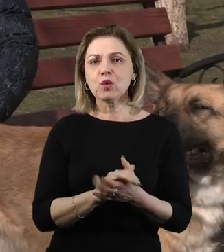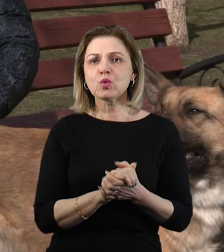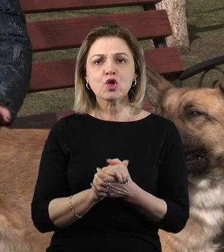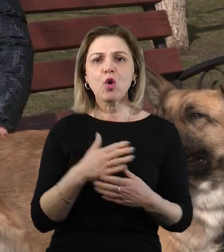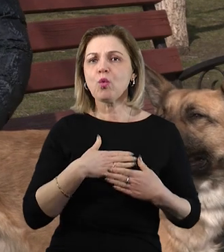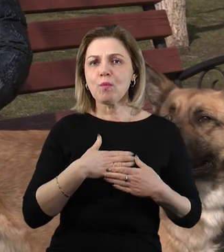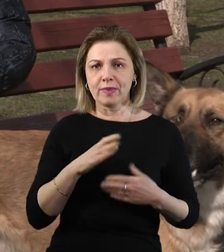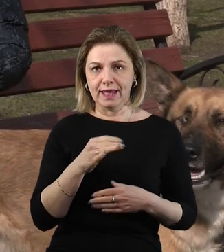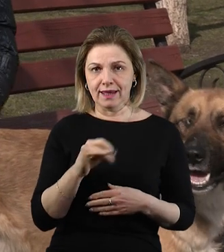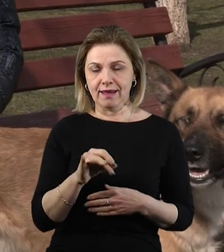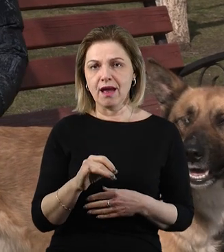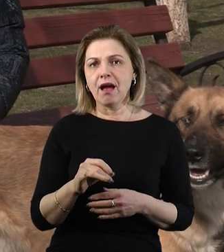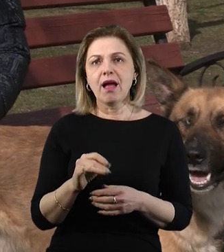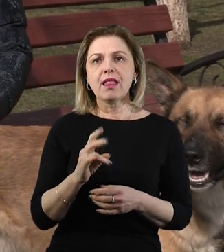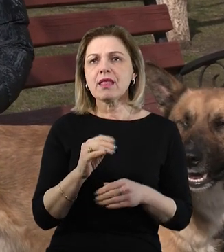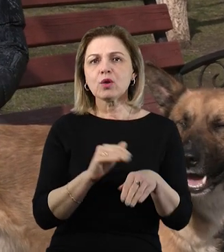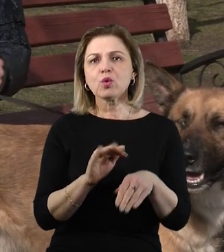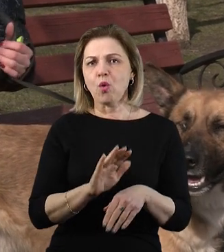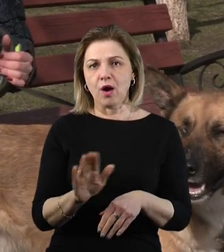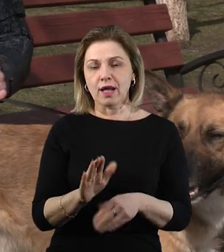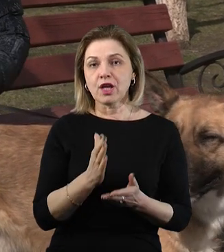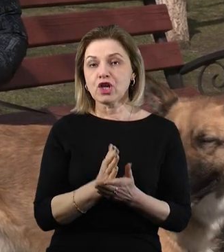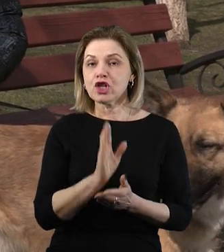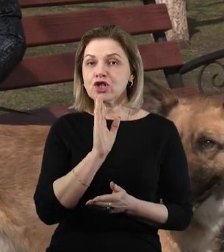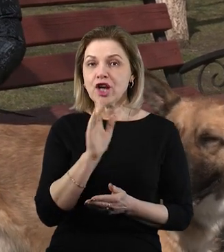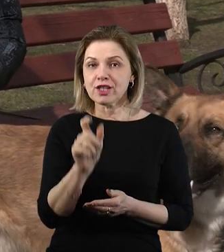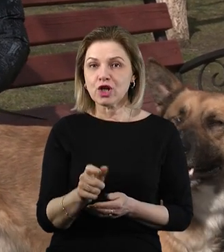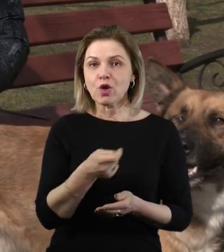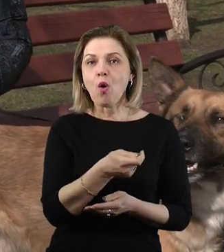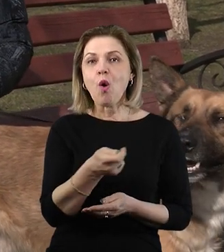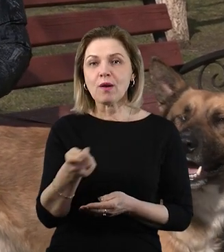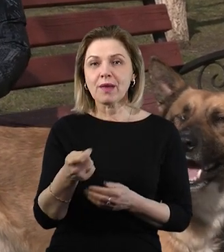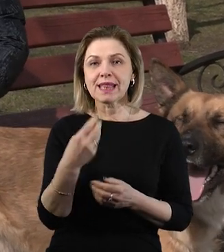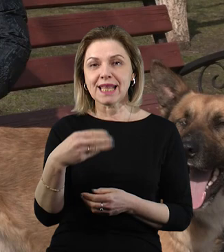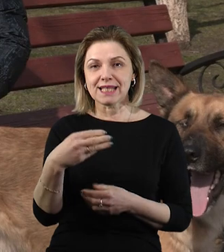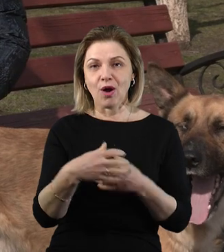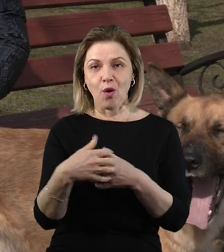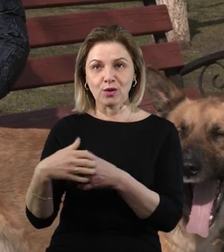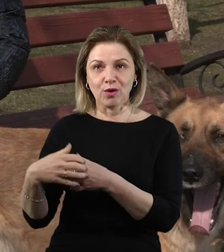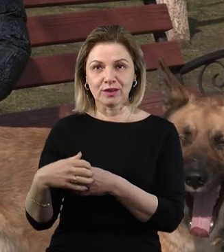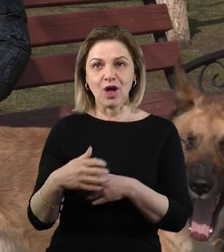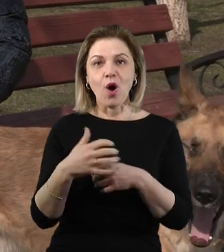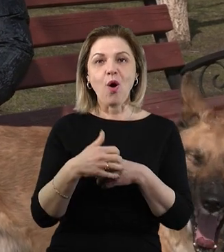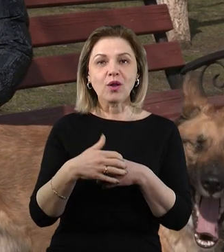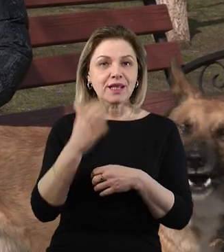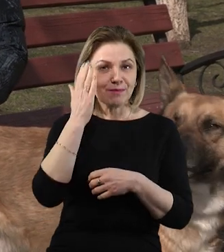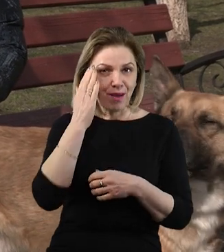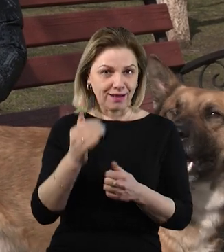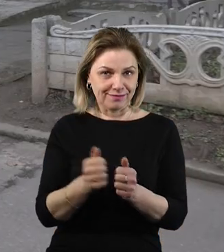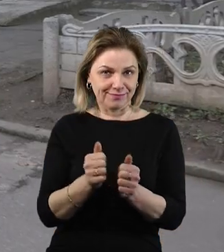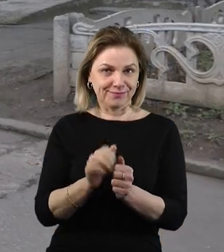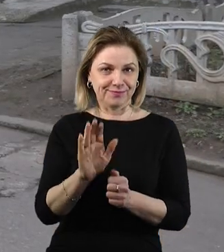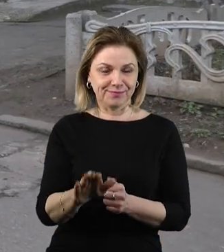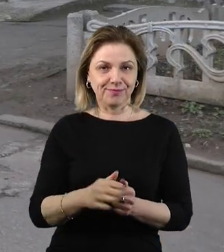дружелюбний парень. Він котів не трогає. Тобто, там у нас є жінка, яка кормить нам 30 котів. Коти на ньому спять взагалі.